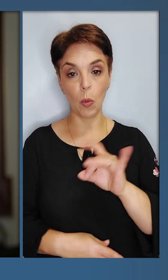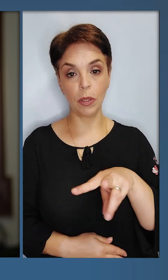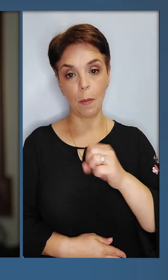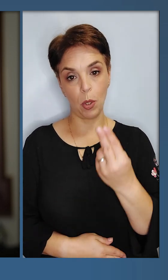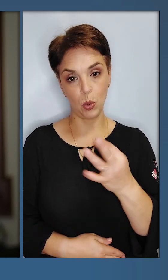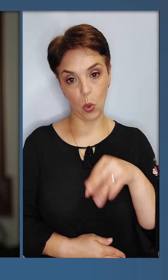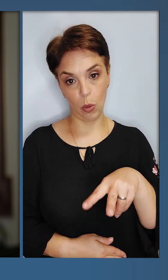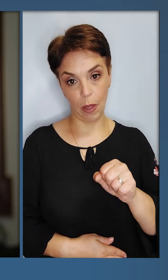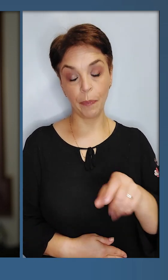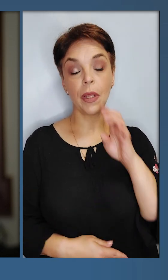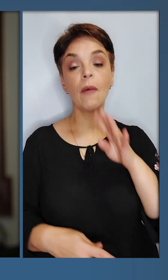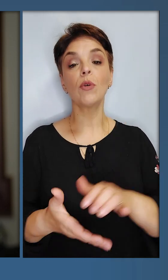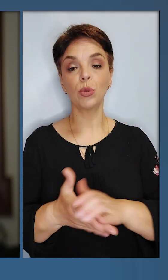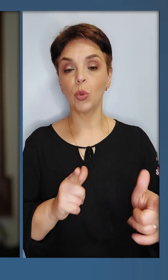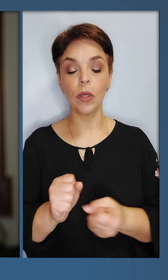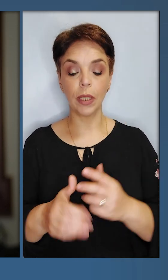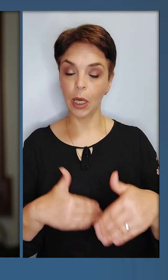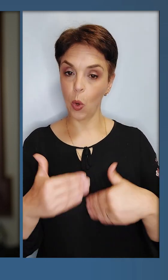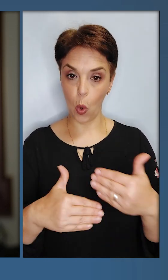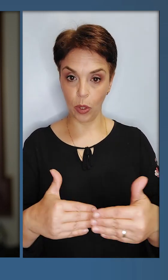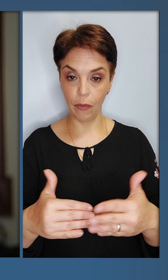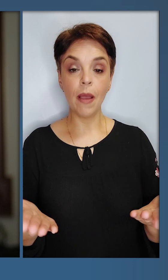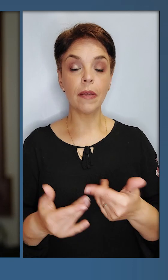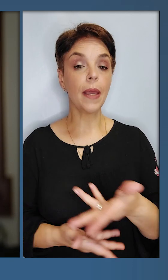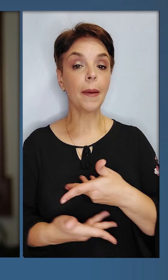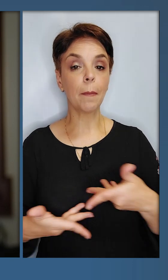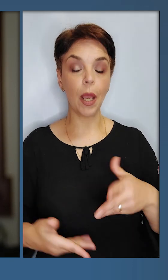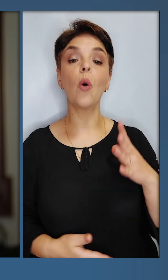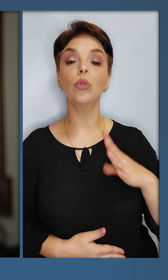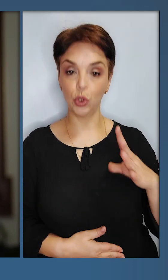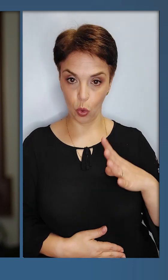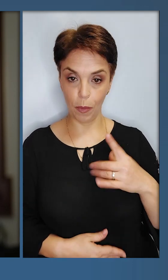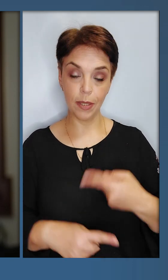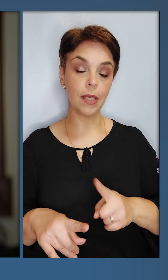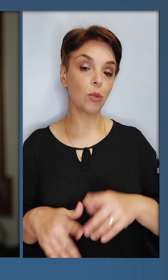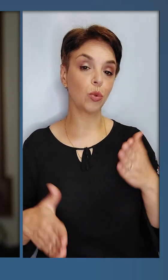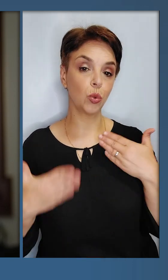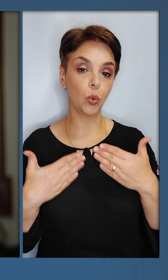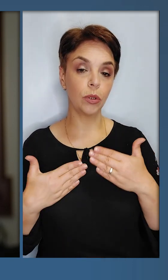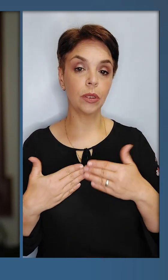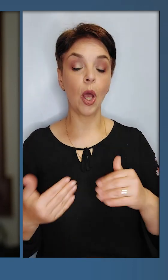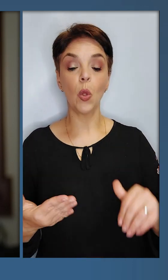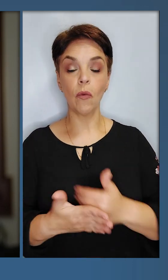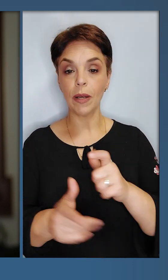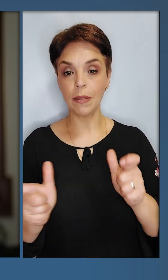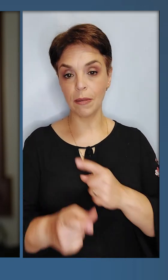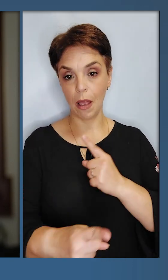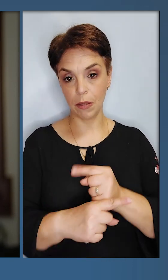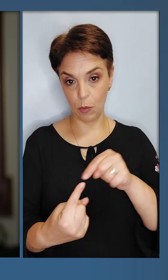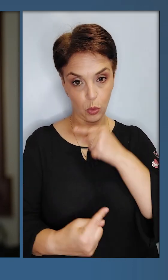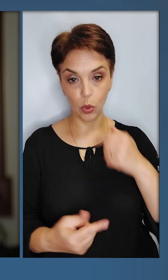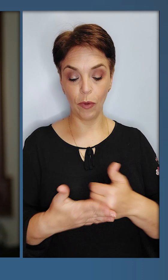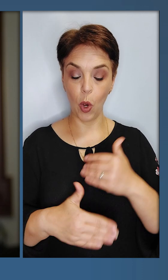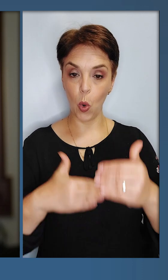Роберта Мецола. Євросоюз готує кілька кроків, яких ми очікуємо. Це стосується і нових санкцій проти